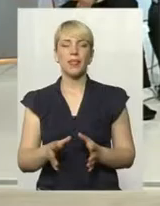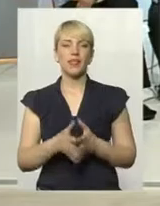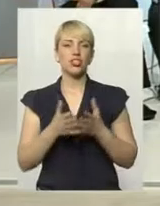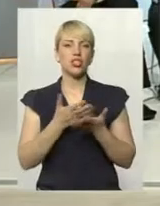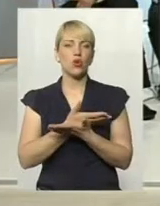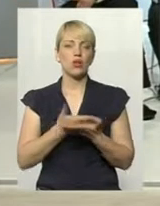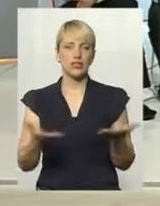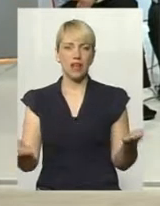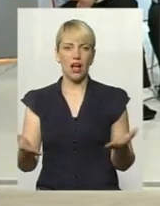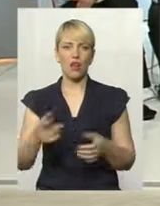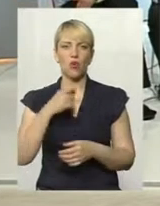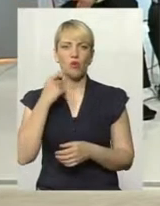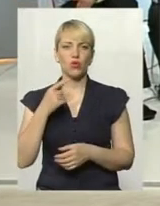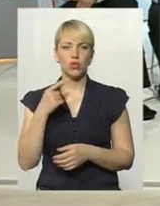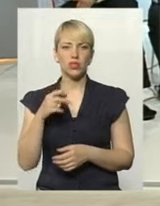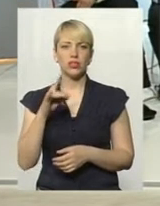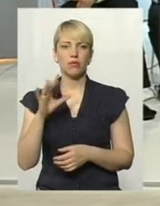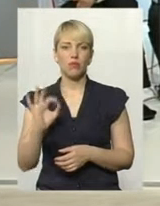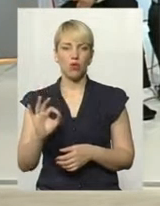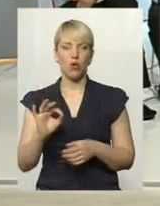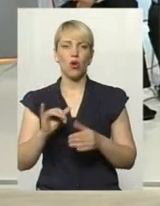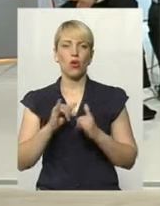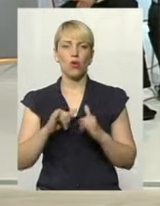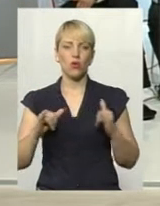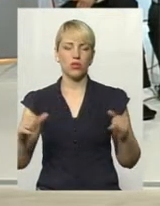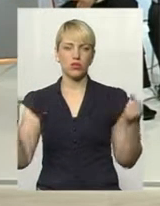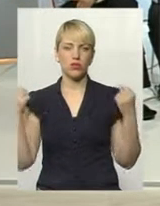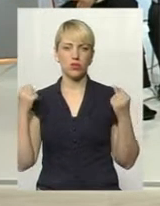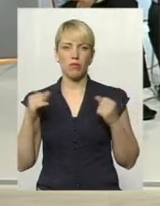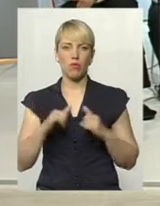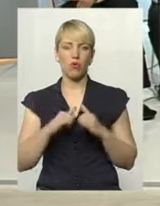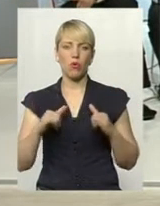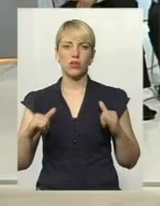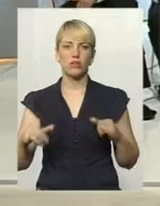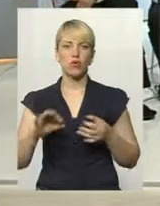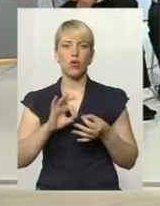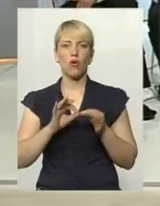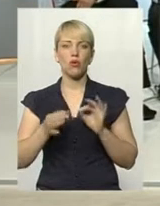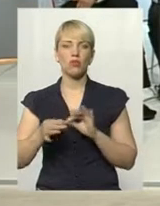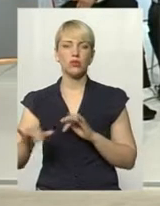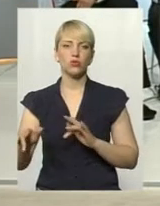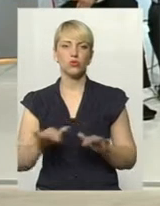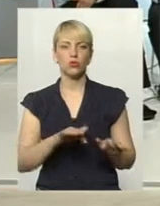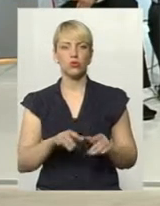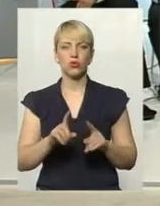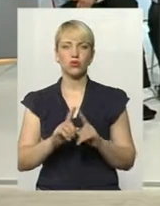загал говорити про розвиток спорту, про розвиток олімпійського руху і особливо зараз, в цей час?